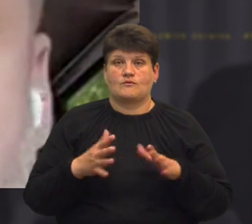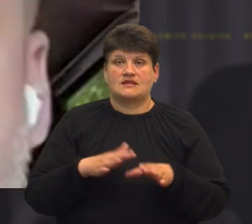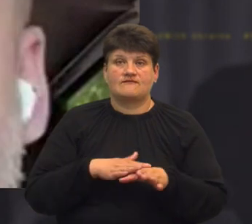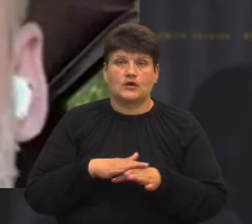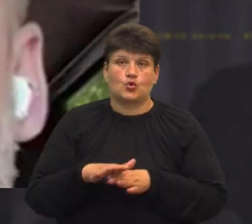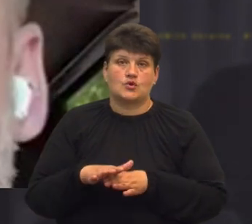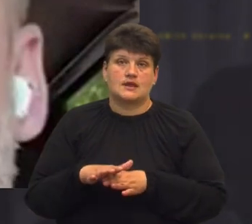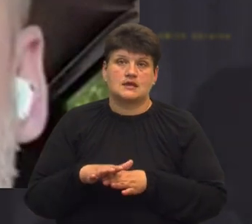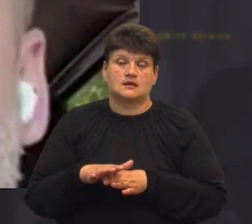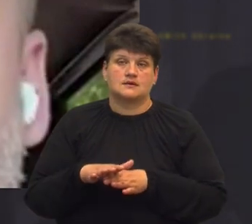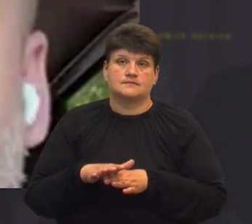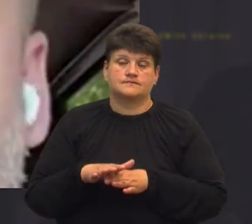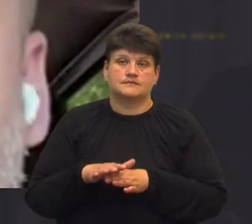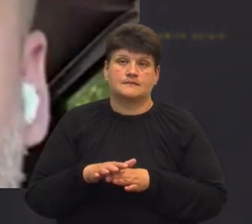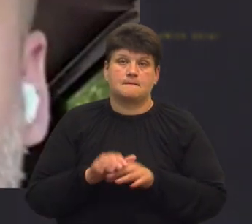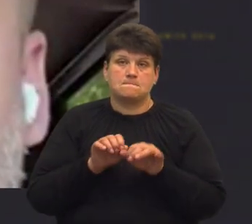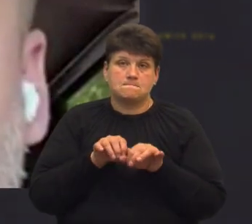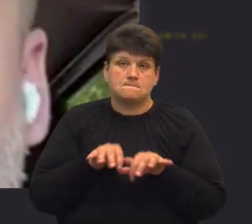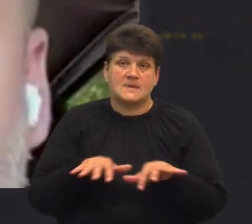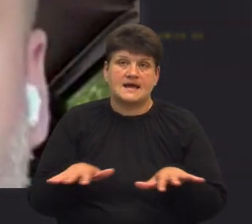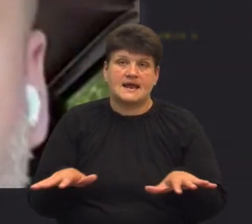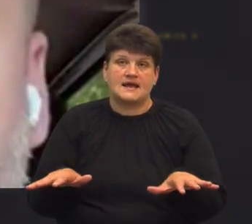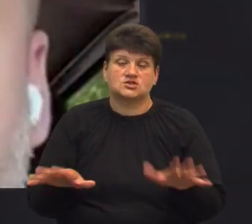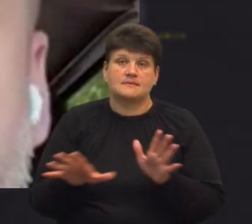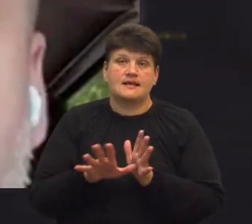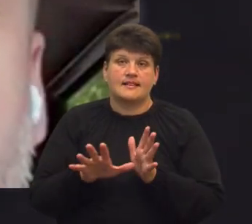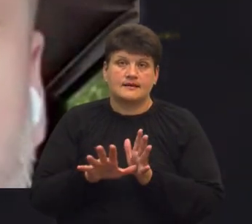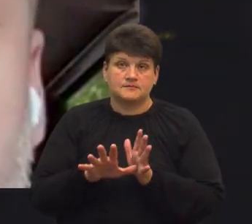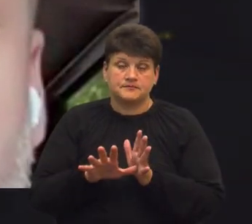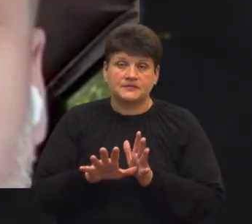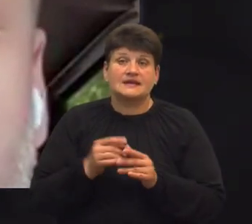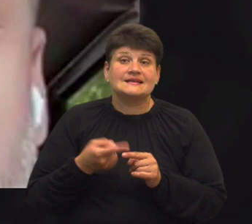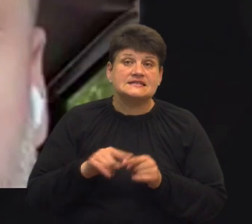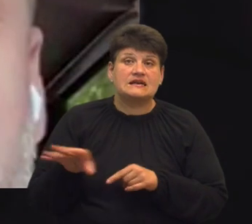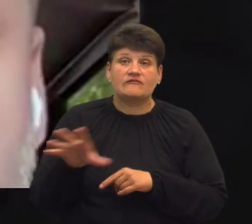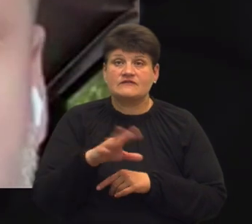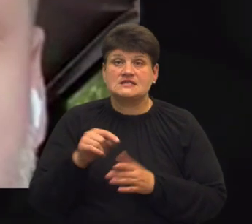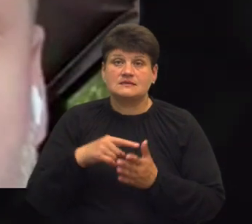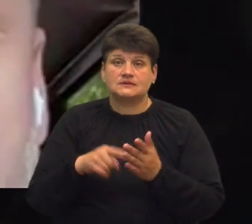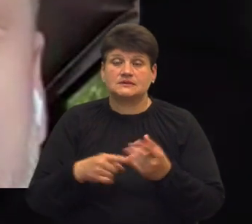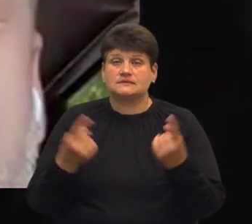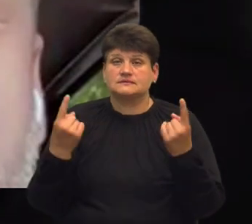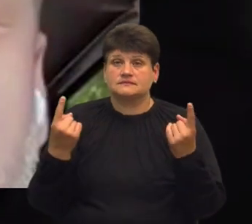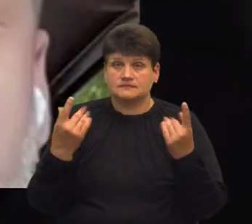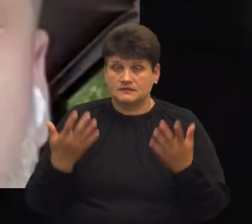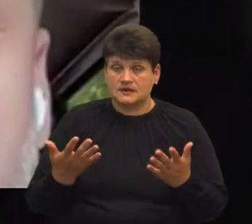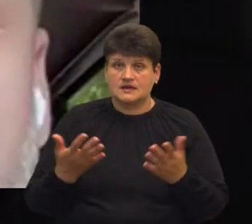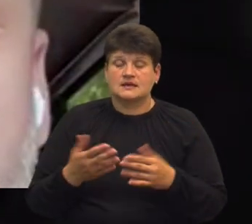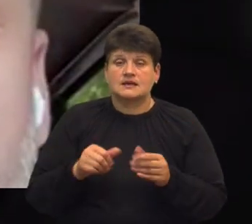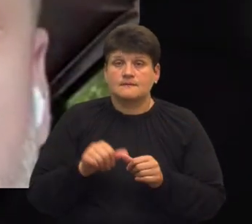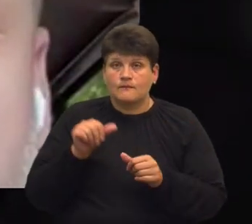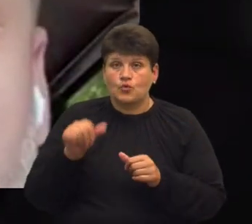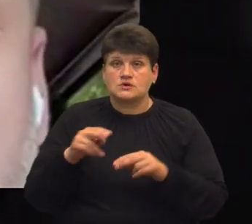по мережам по електроенергії. Ті всі питання глобальні, які за межами будівельного